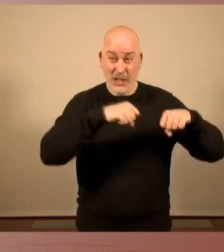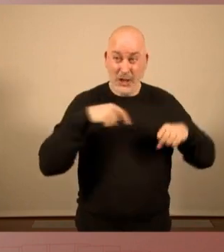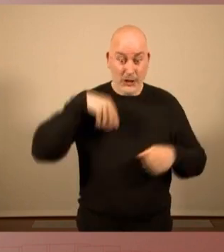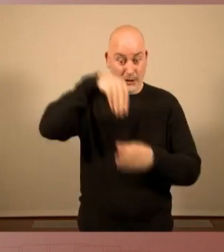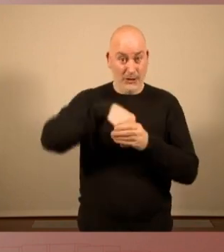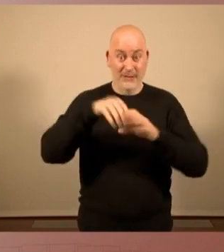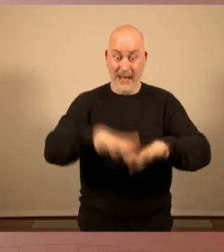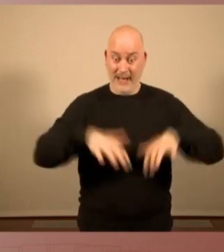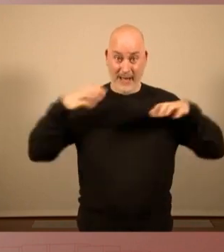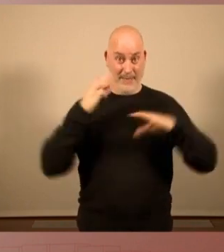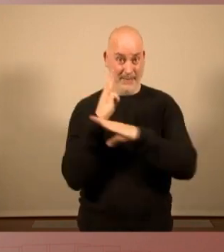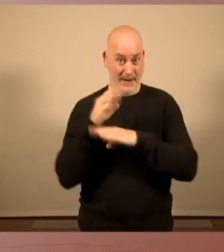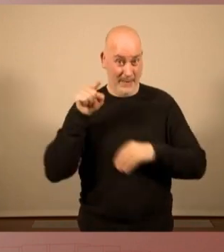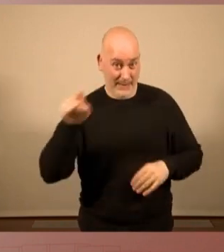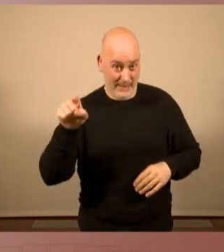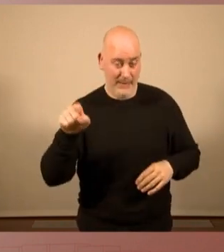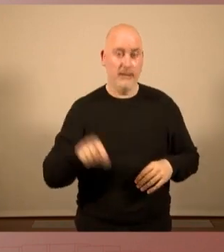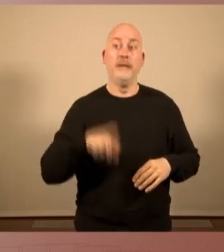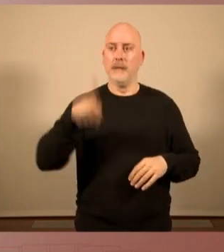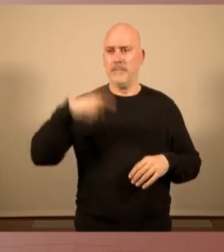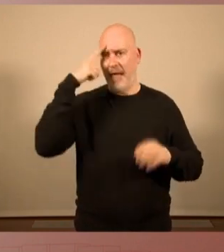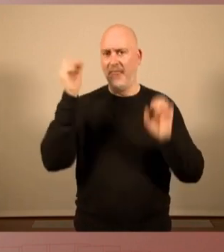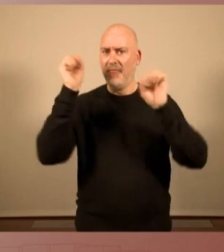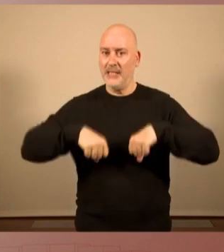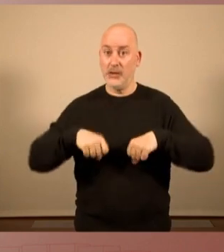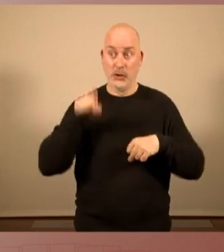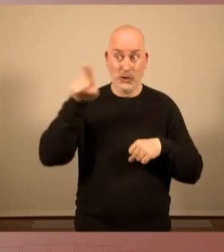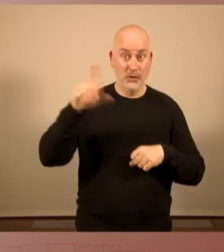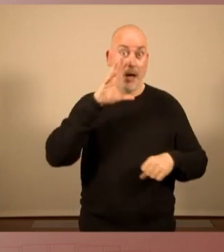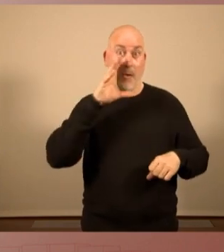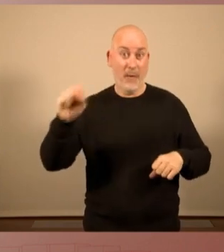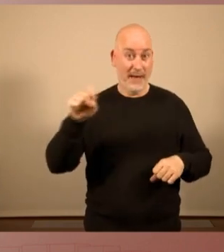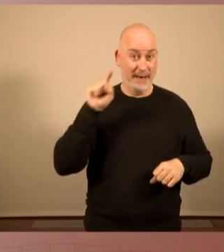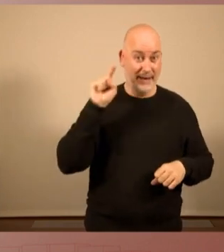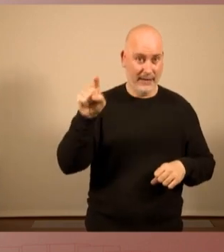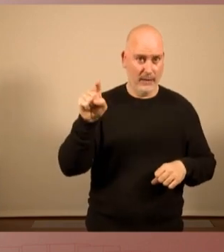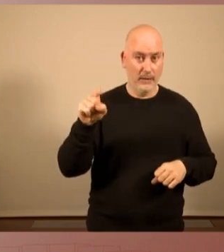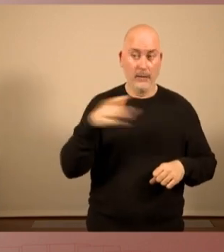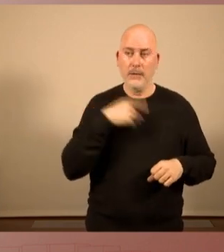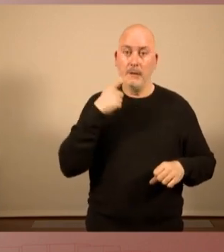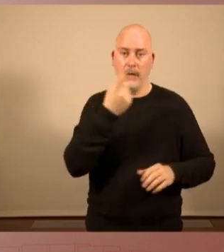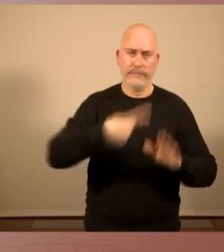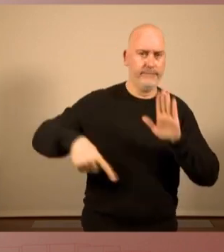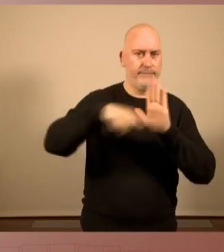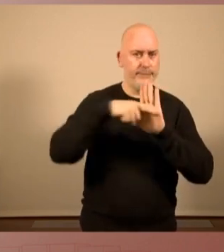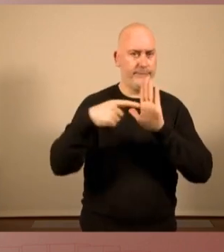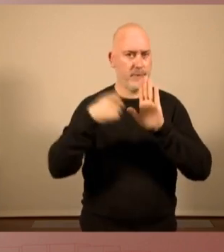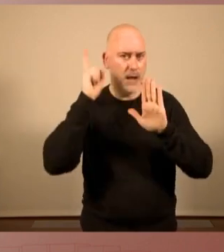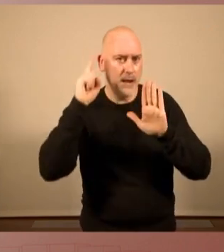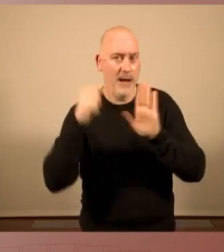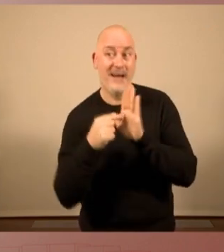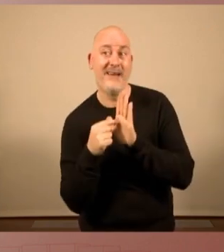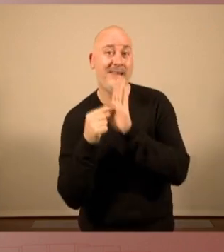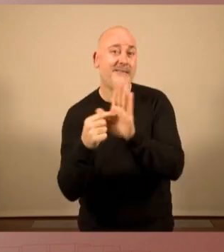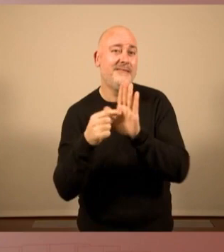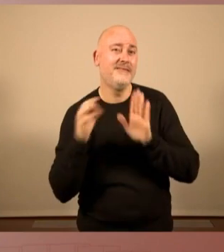cambra, la presa de decisions que executi el govern, estigui condicionada i poder contribuir